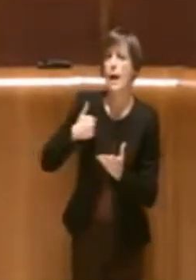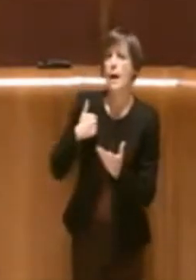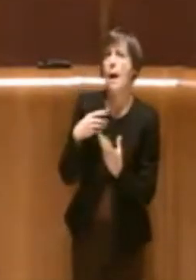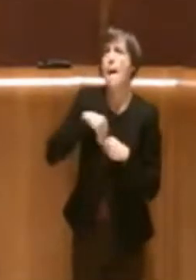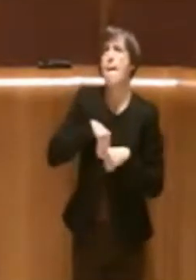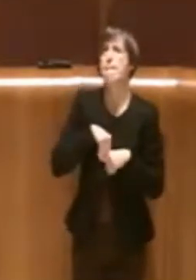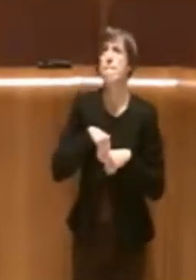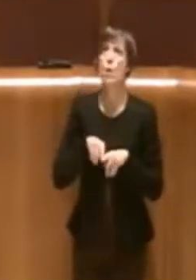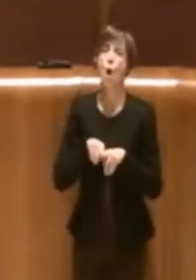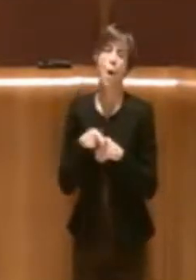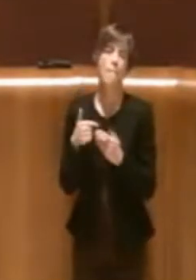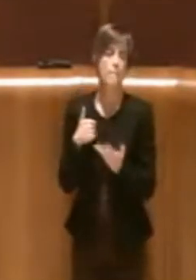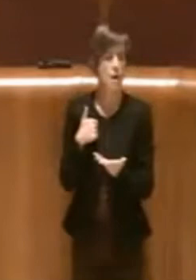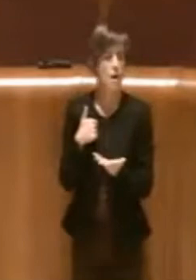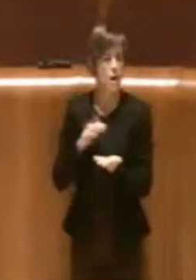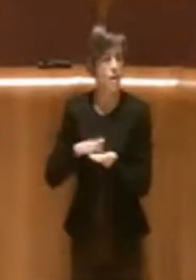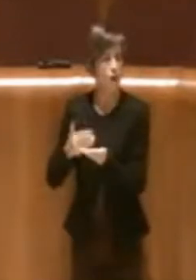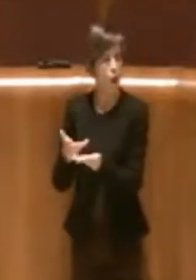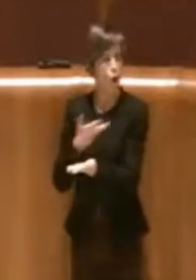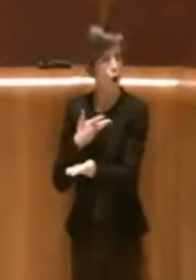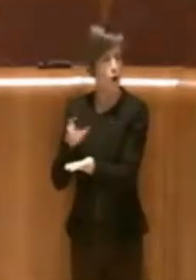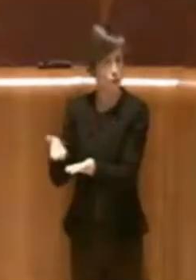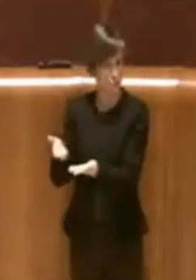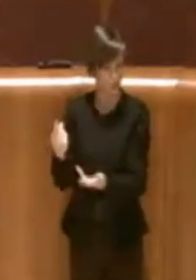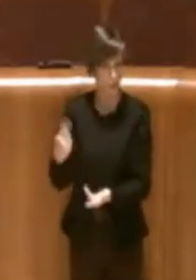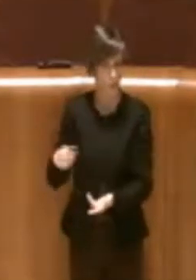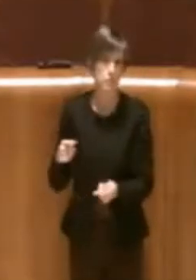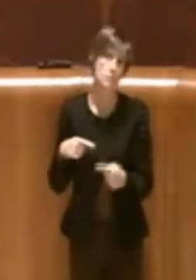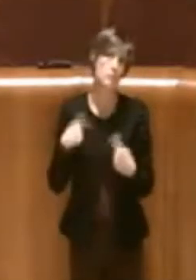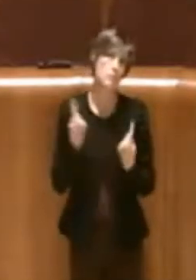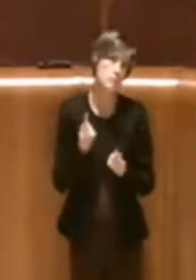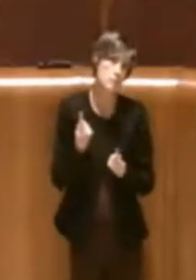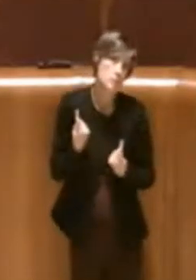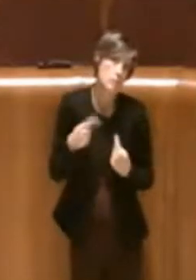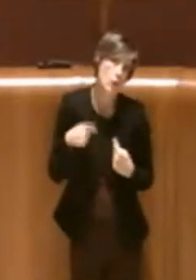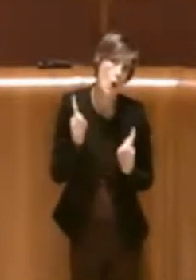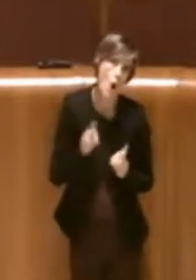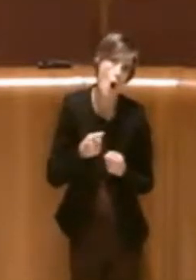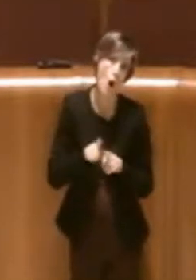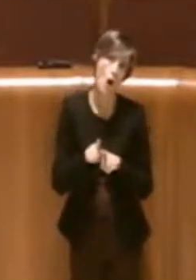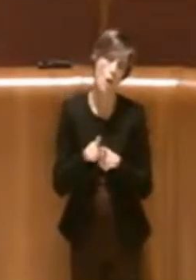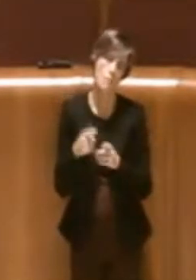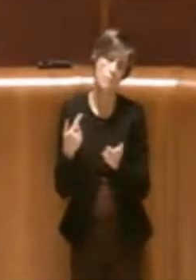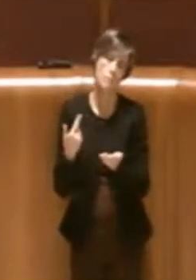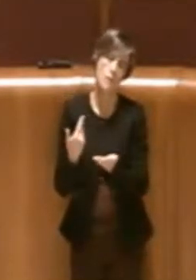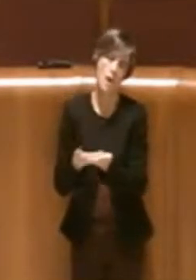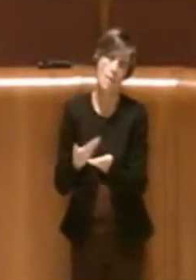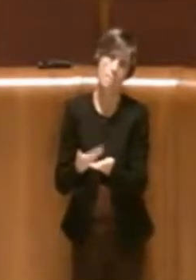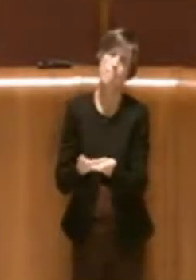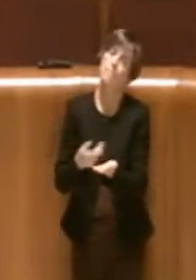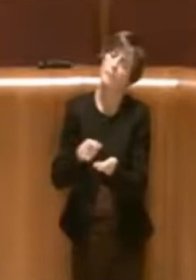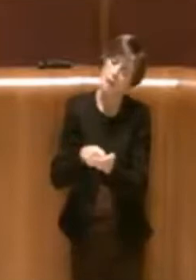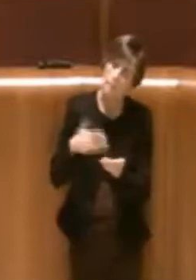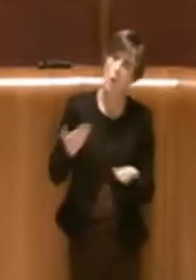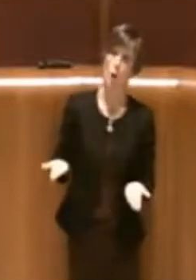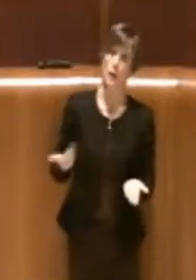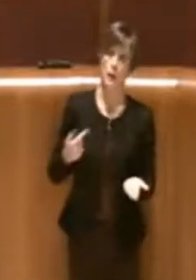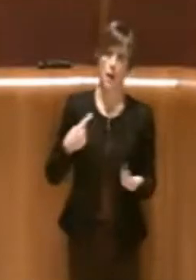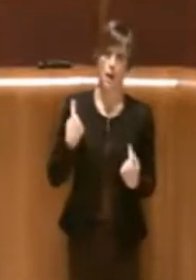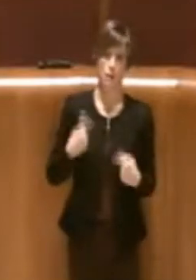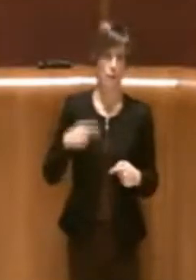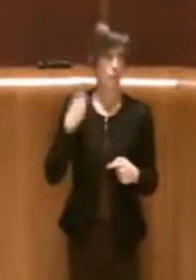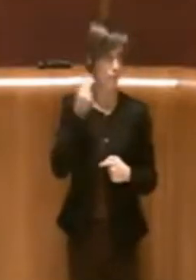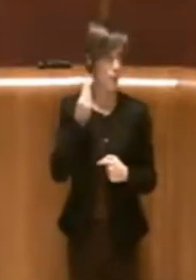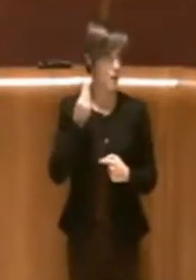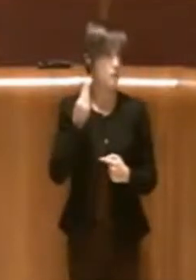Quindi ripeto, per noi questo è un atto importante che vedrà